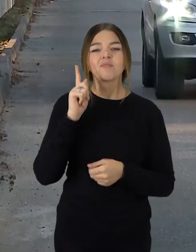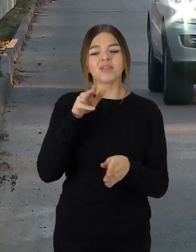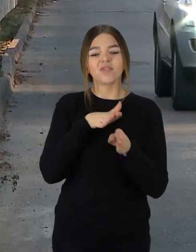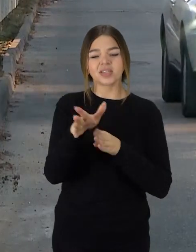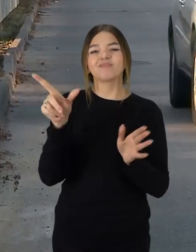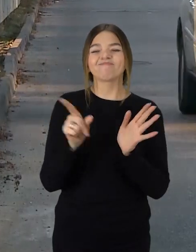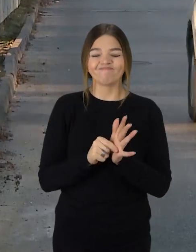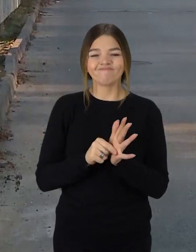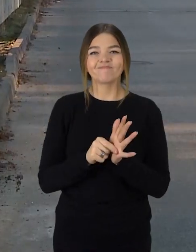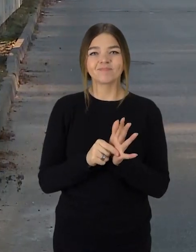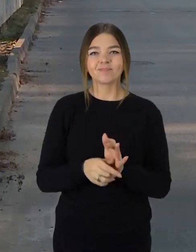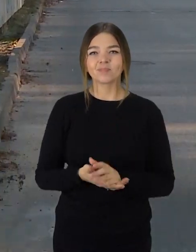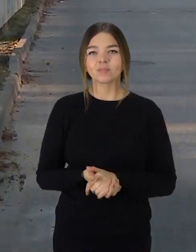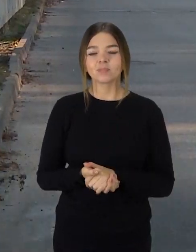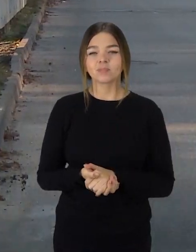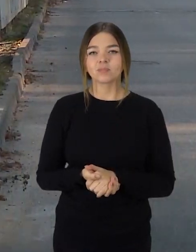vykdyti jį privalės.